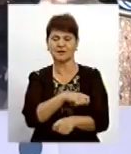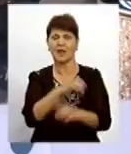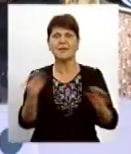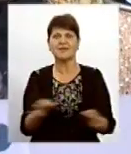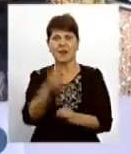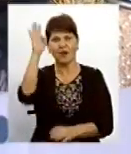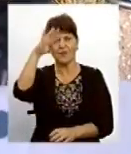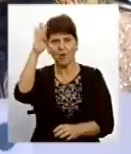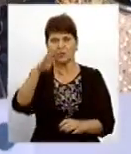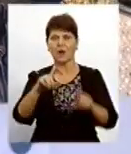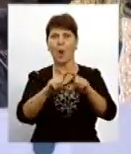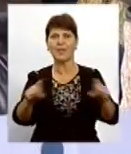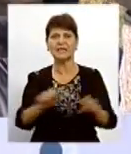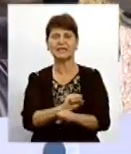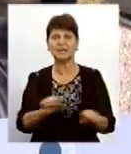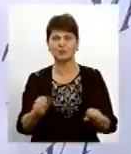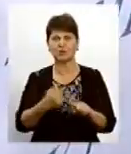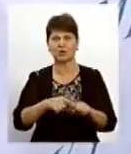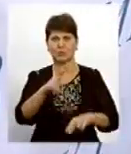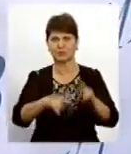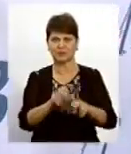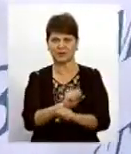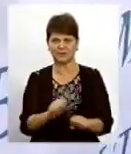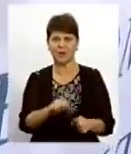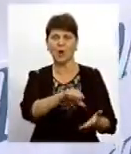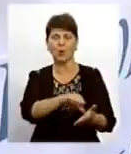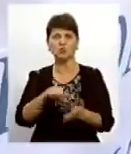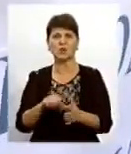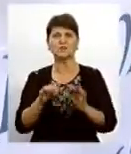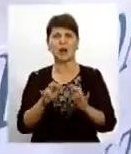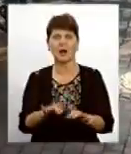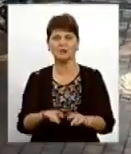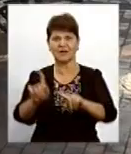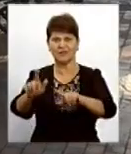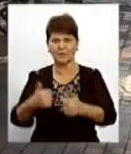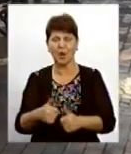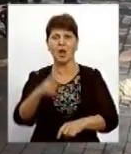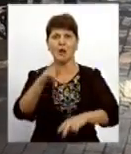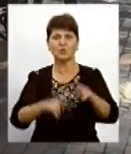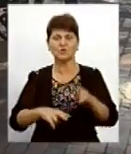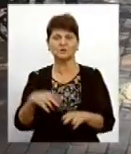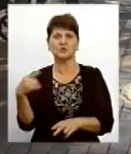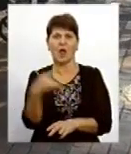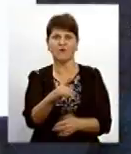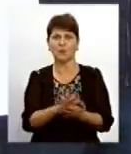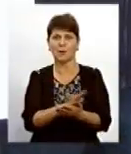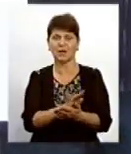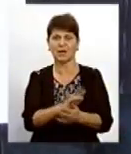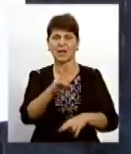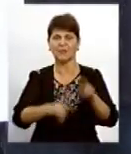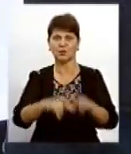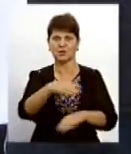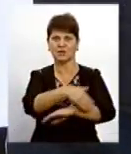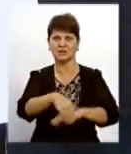Якщо воно є цьогодній об'єкт, то взагалі там не дозволено будівництво. Учасники акції вимагають будівництво автомийки на Келицькій припинити, а на її